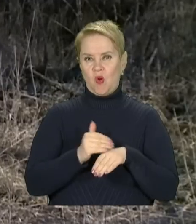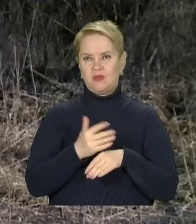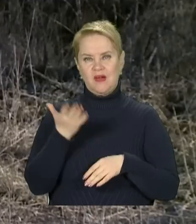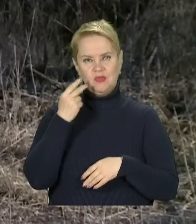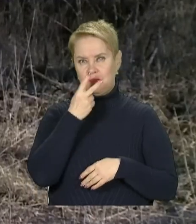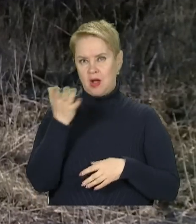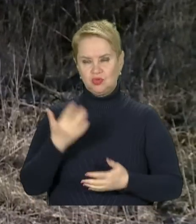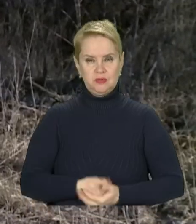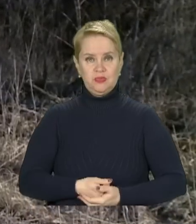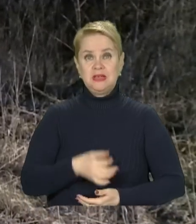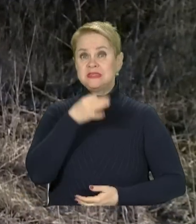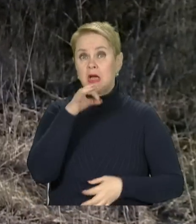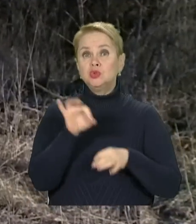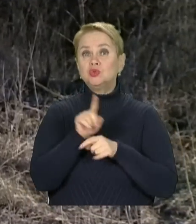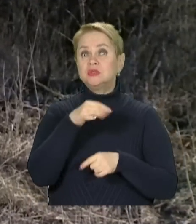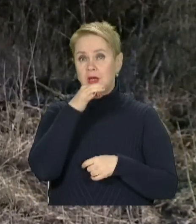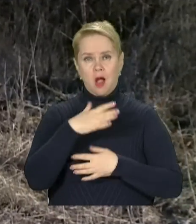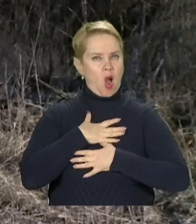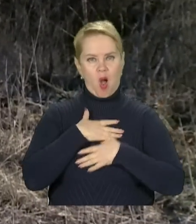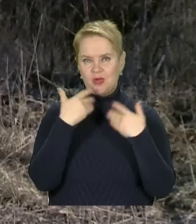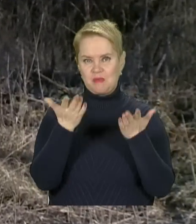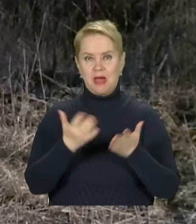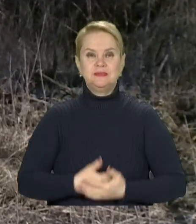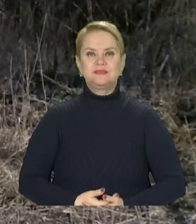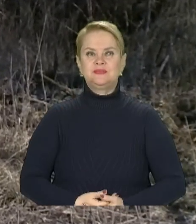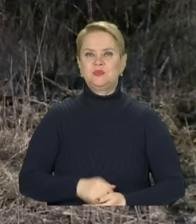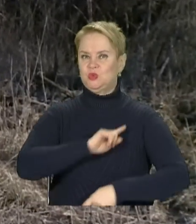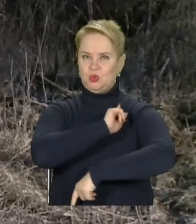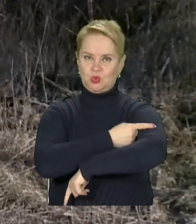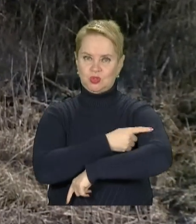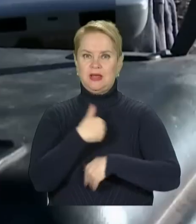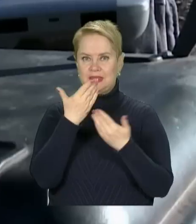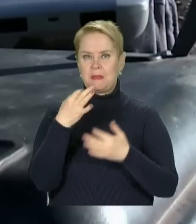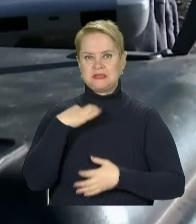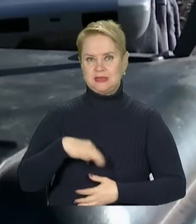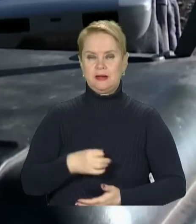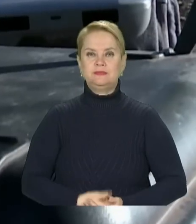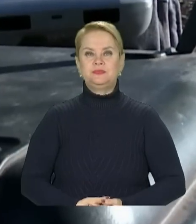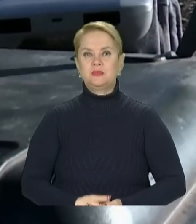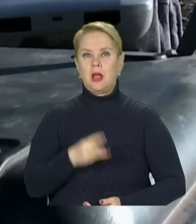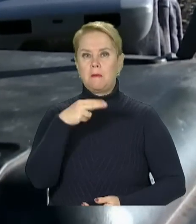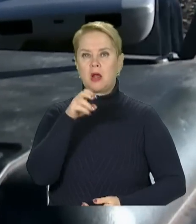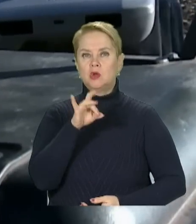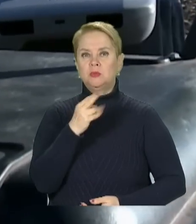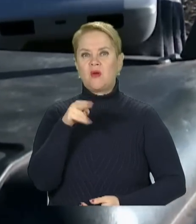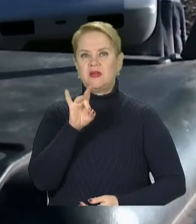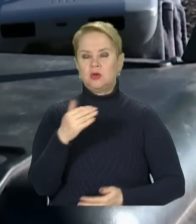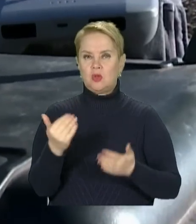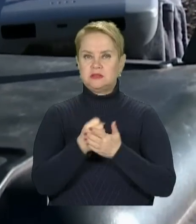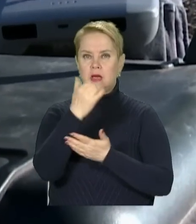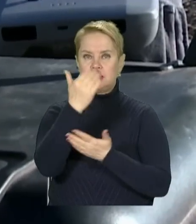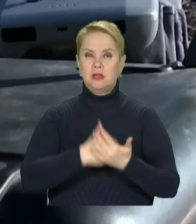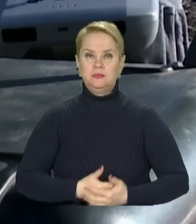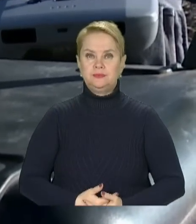бачиш. Раскажіть же щось дружині. Кохаю тебе дуже. І тебе, і сина. Марко Ручка, Дмитро Вєтров, новини